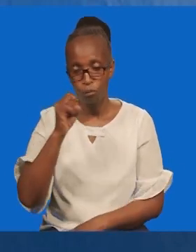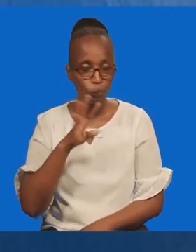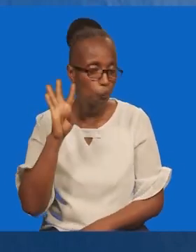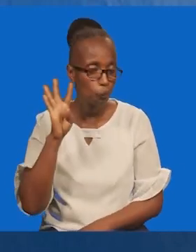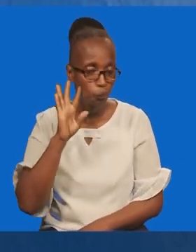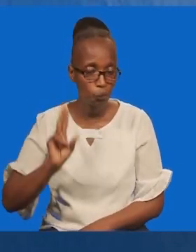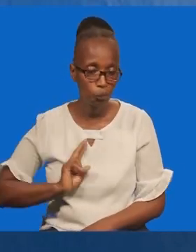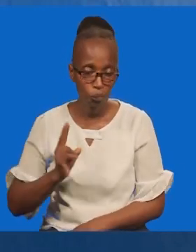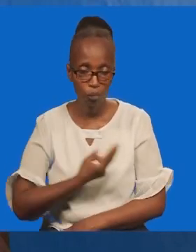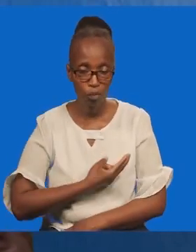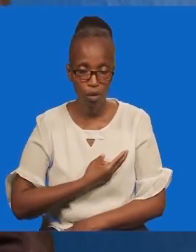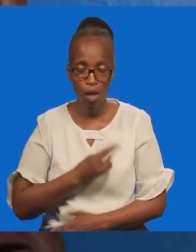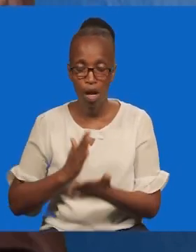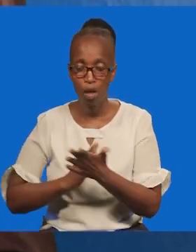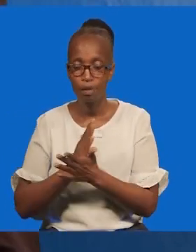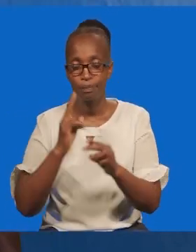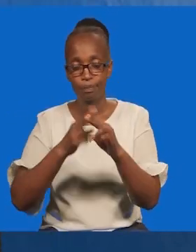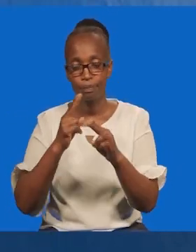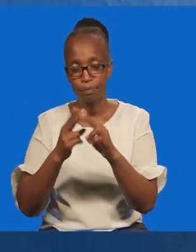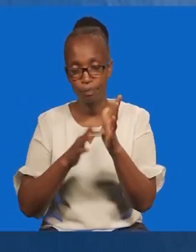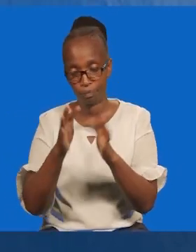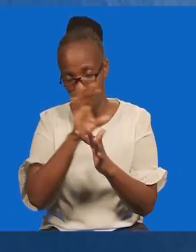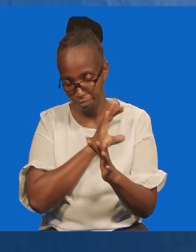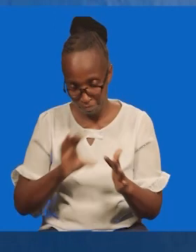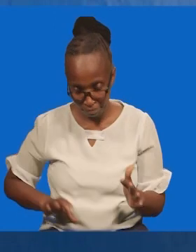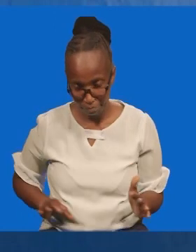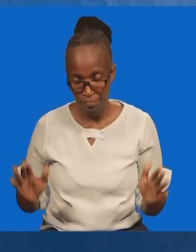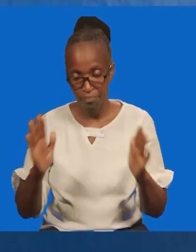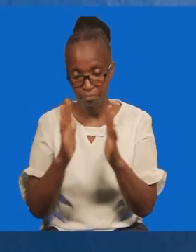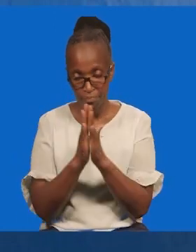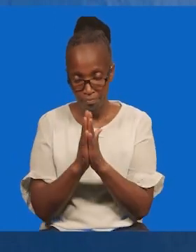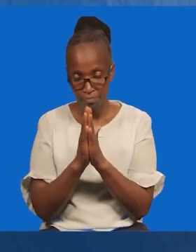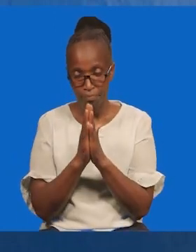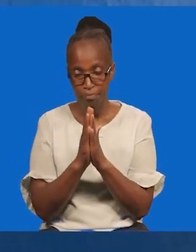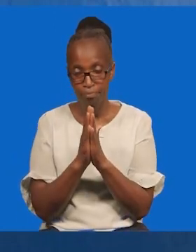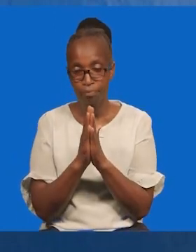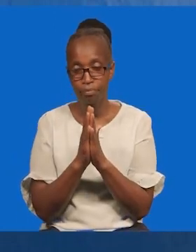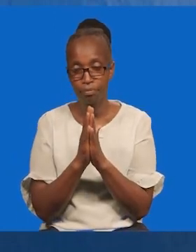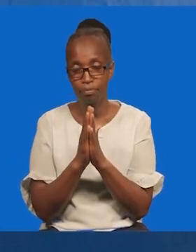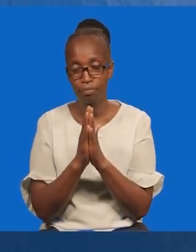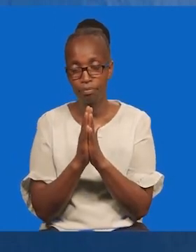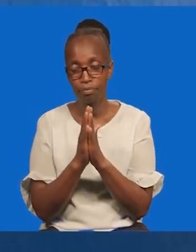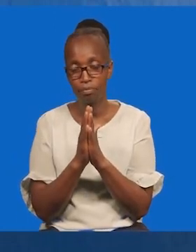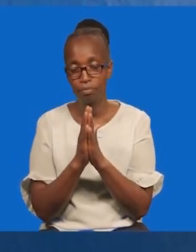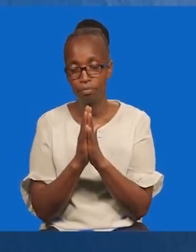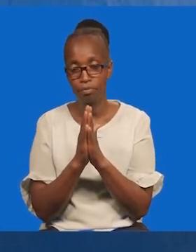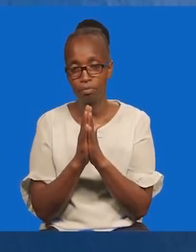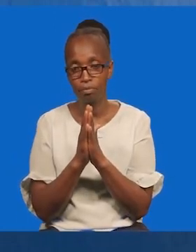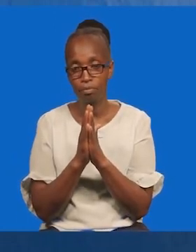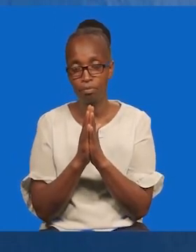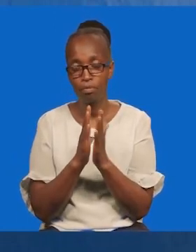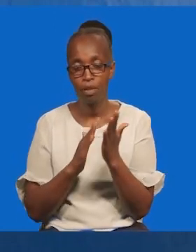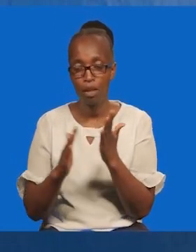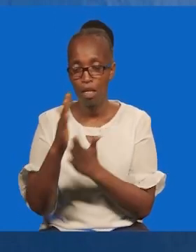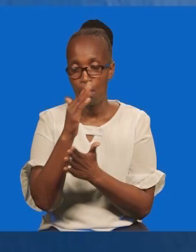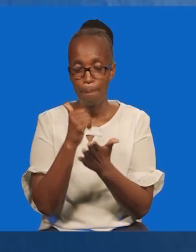Wewe utika na utusikia, na usikia kilio chetu. Na ni karika jina la Yesu Kristo, alia muomba mbingu na inji na vyote